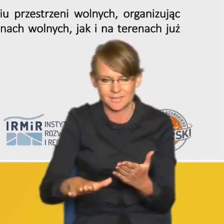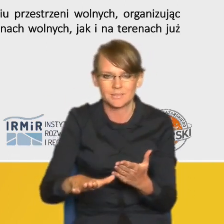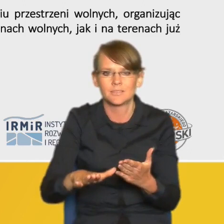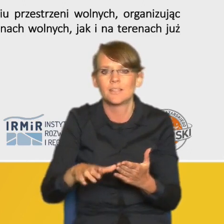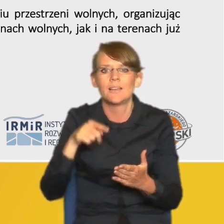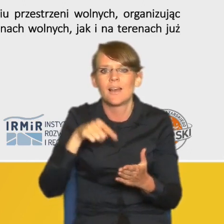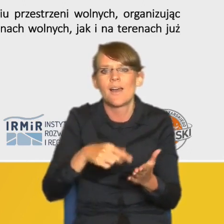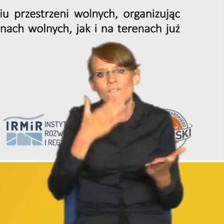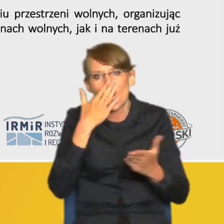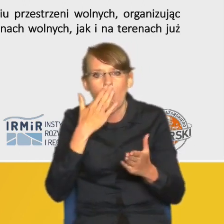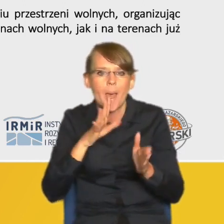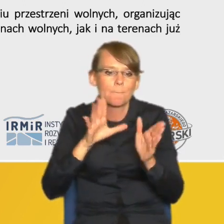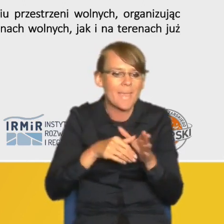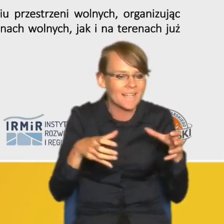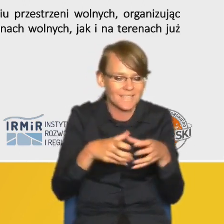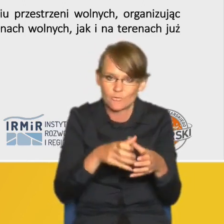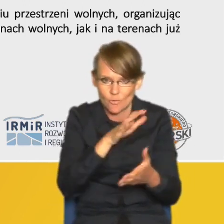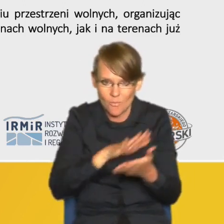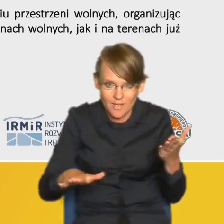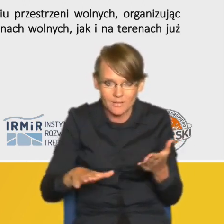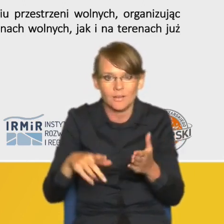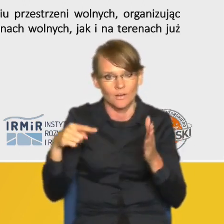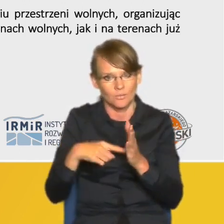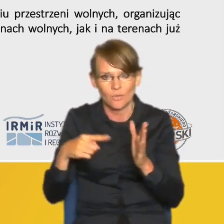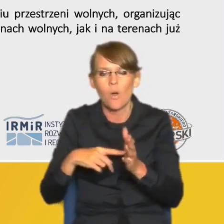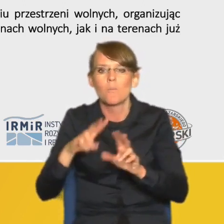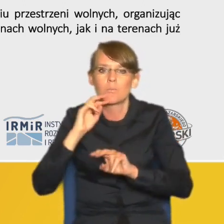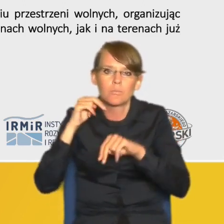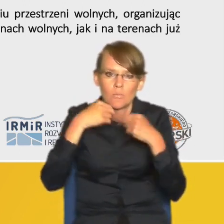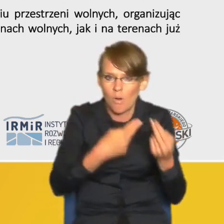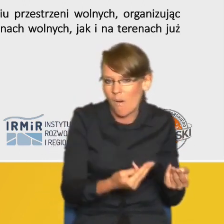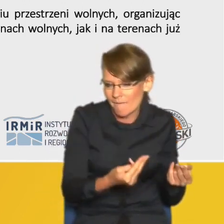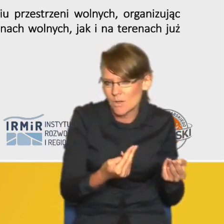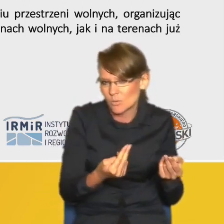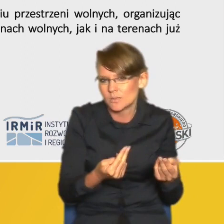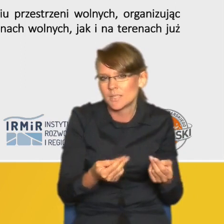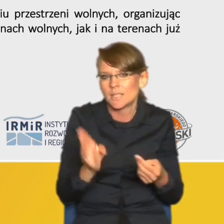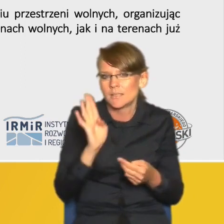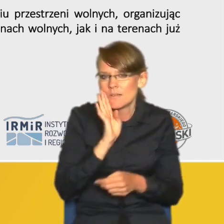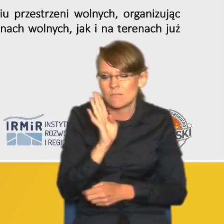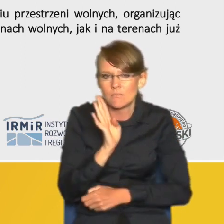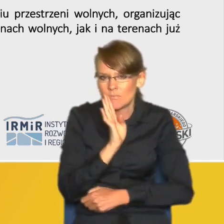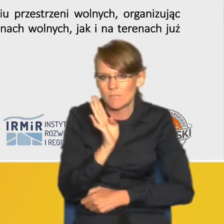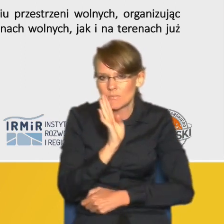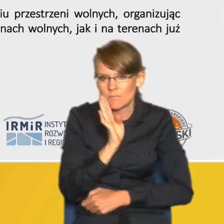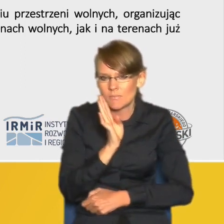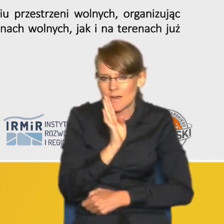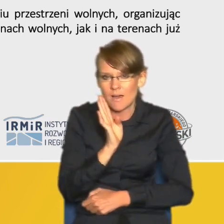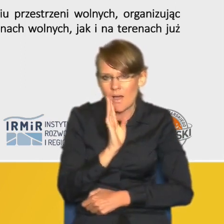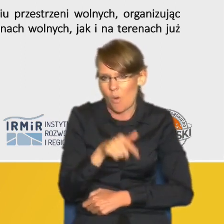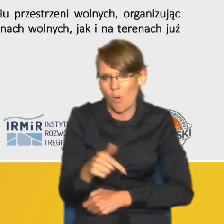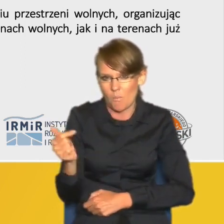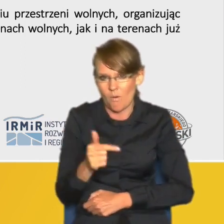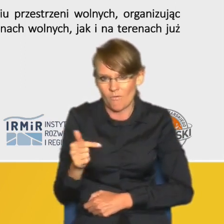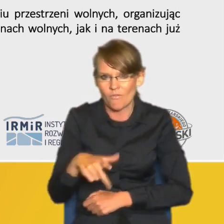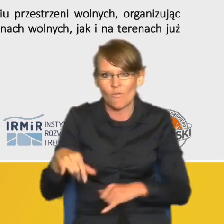miasteczkowej no to powrót do tego modelu jest chyba takim obowiązkiem